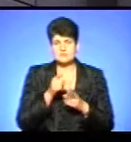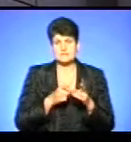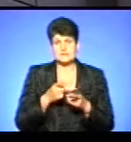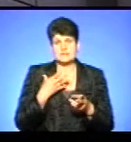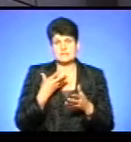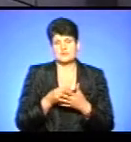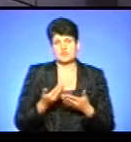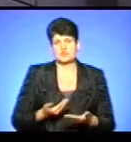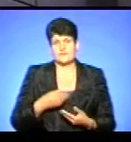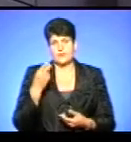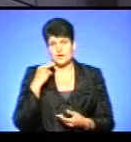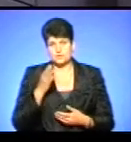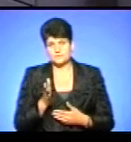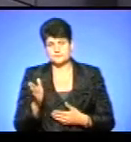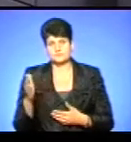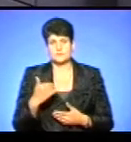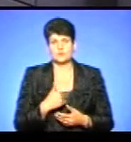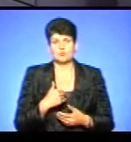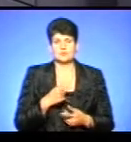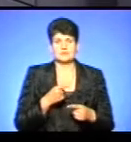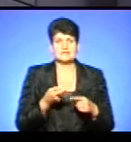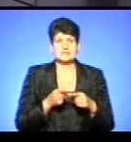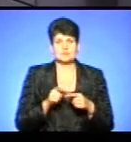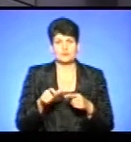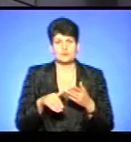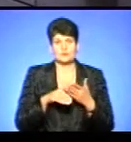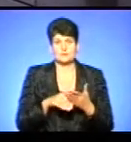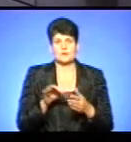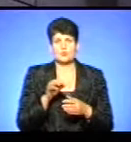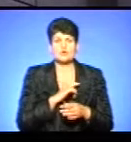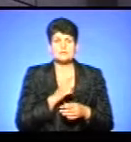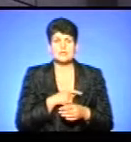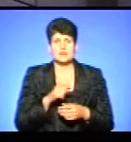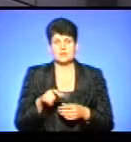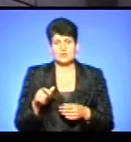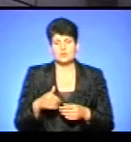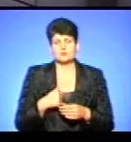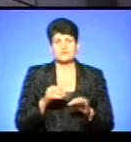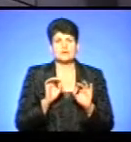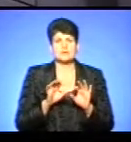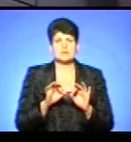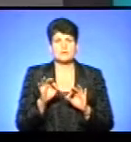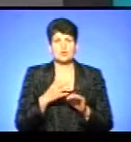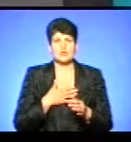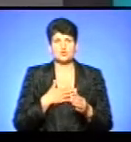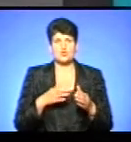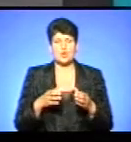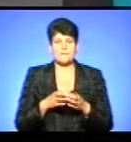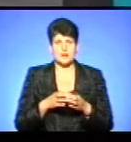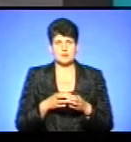на краще. І ми хочемо таким людям допомогти. Про сильних людей. Хочеться, щоб ви трошки нам розказали про вашу команду.